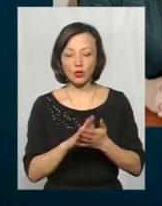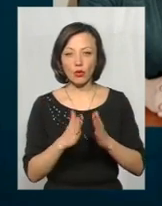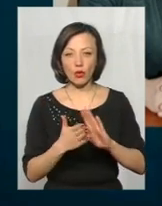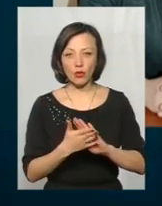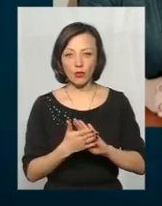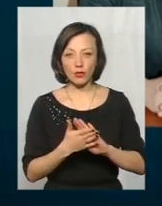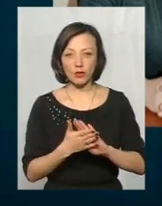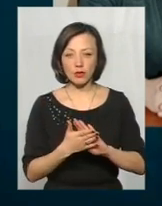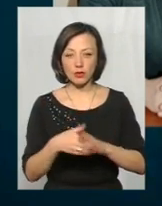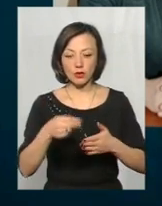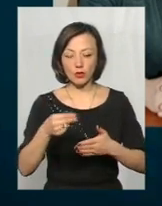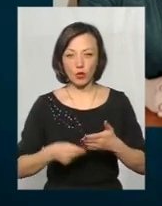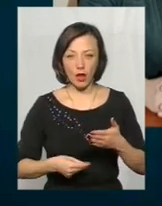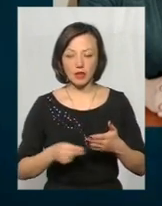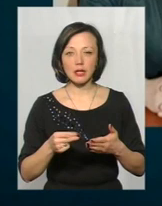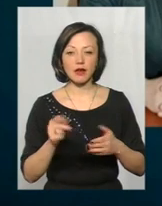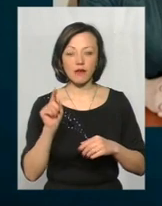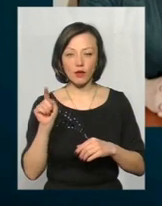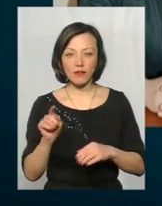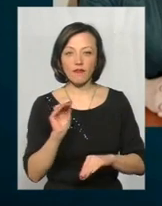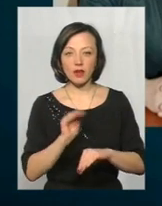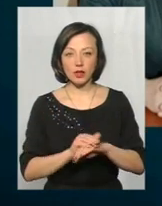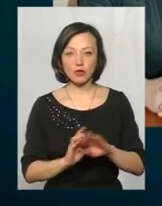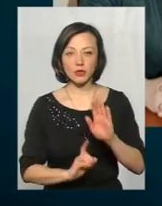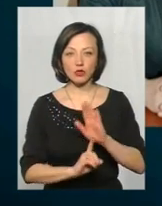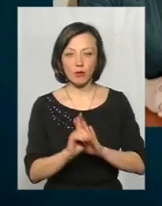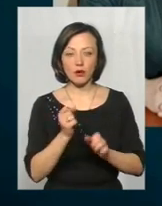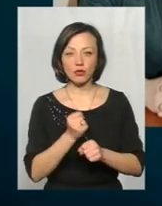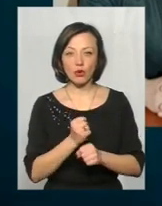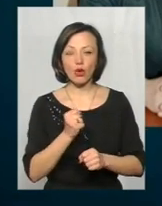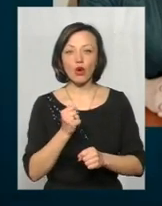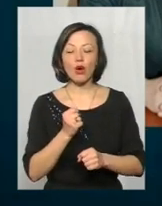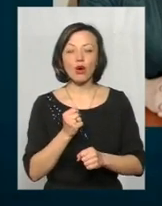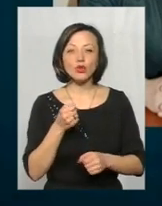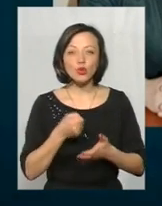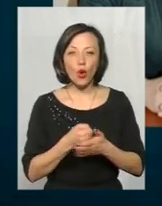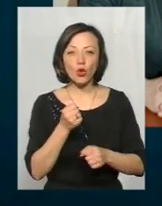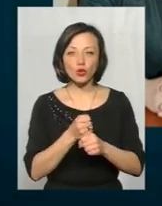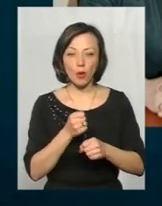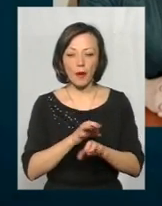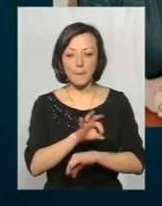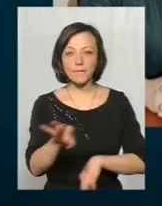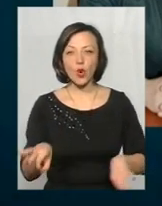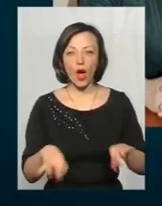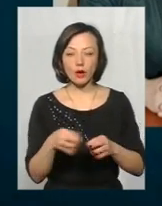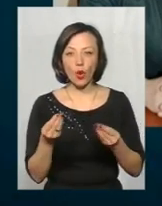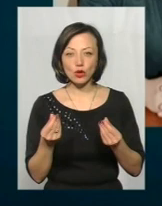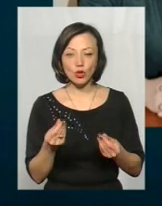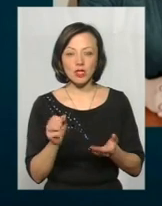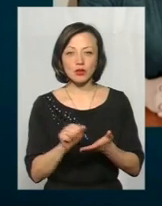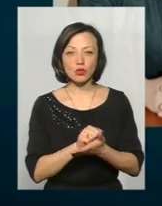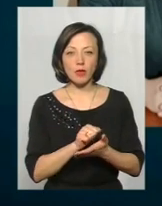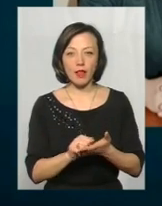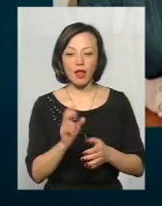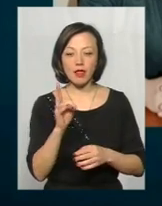з цим інститутом договір, і вони вже фактично приступають до розробки проєктно-кошторисної документації на, по-перше,